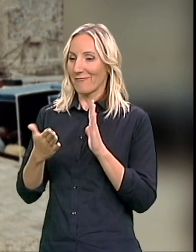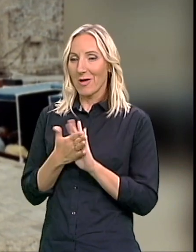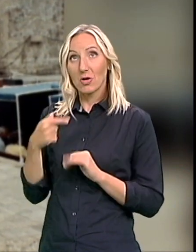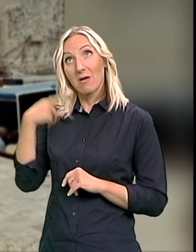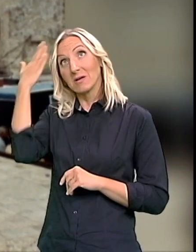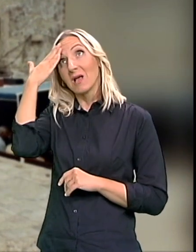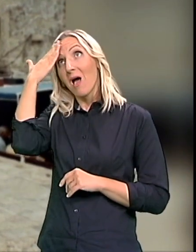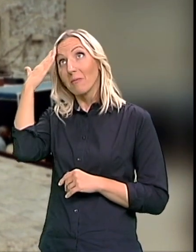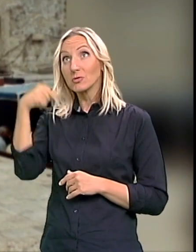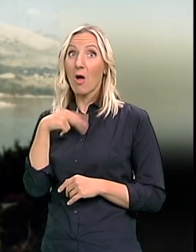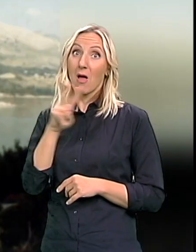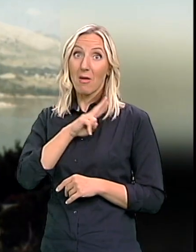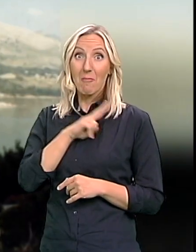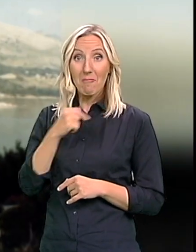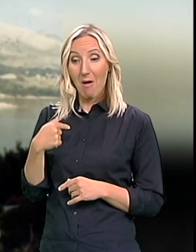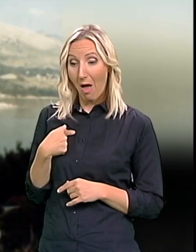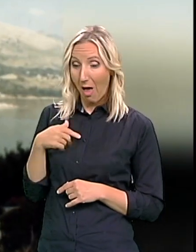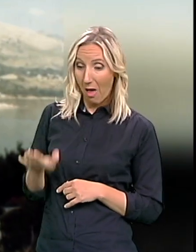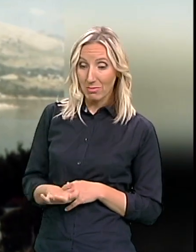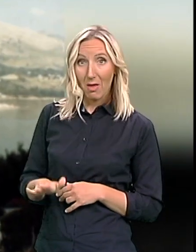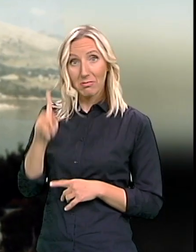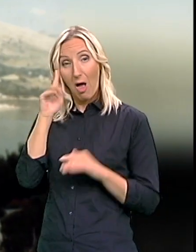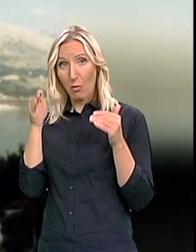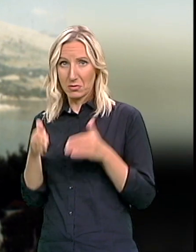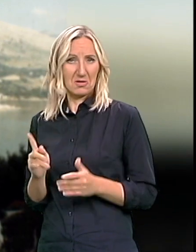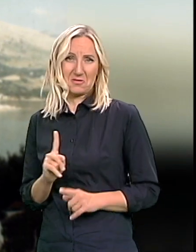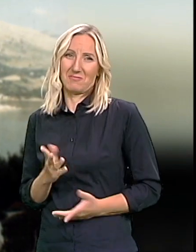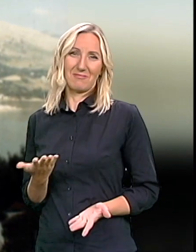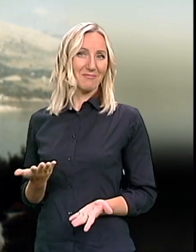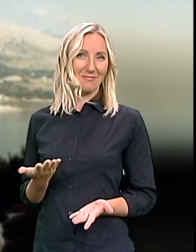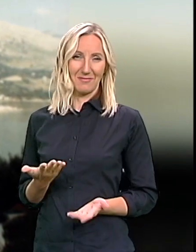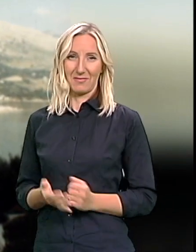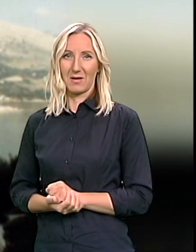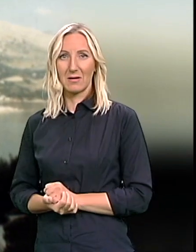zamišljaju Da će ili pretpostavljuju da će dobiti deta o metanu u razvoju